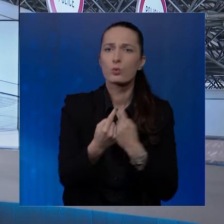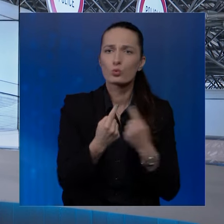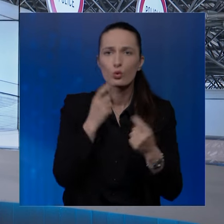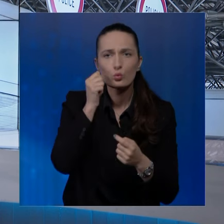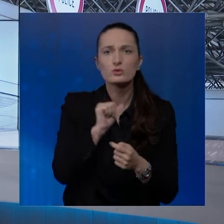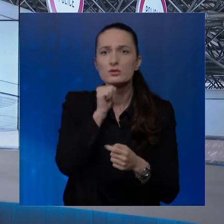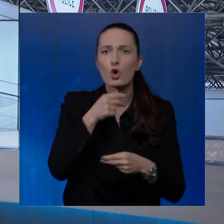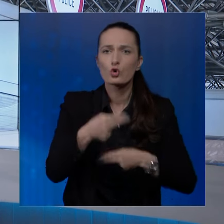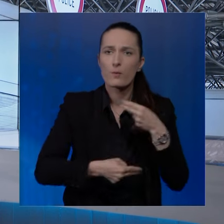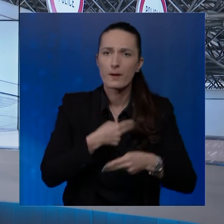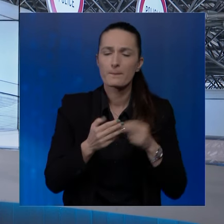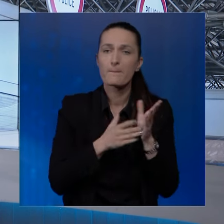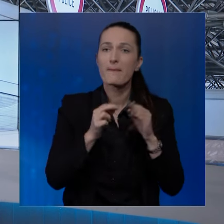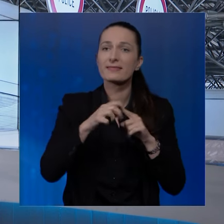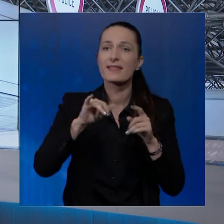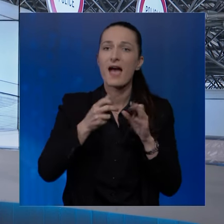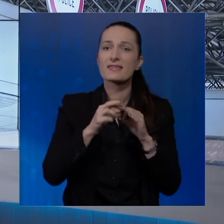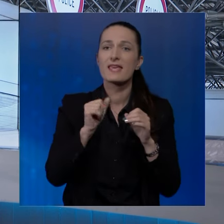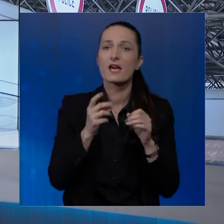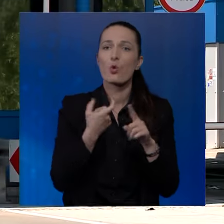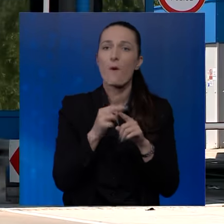protok ljudi i roba. Mateja Jerković.